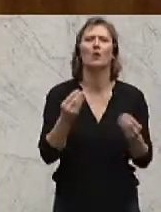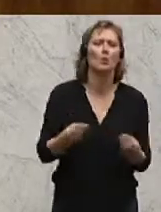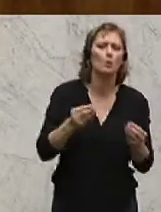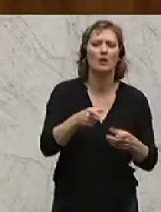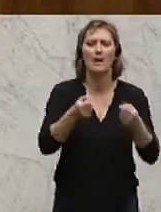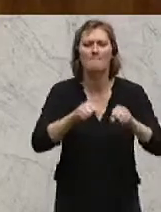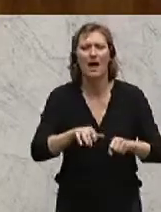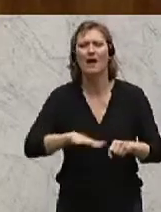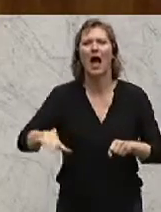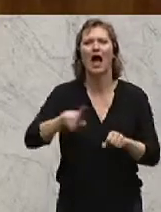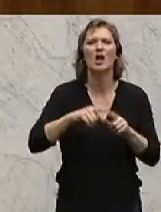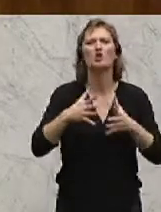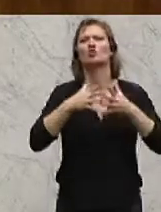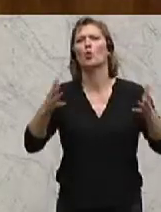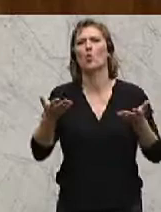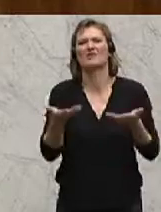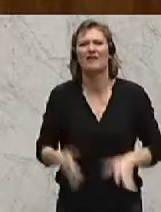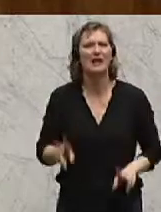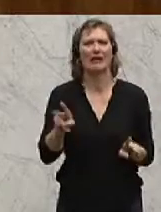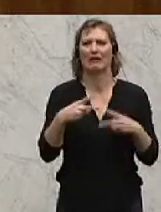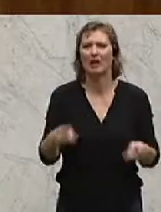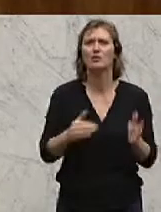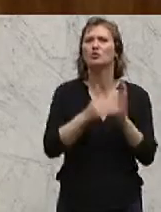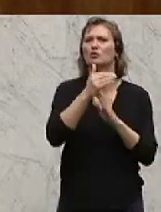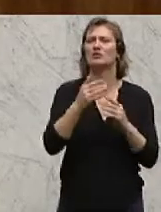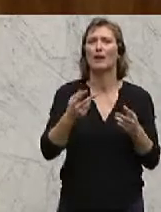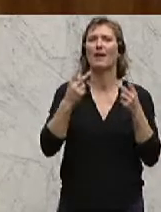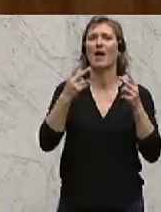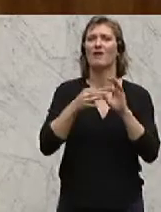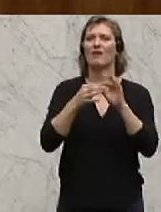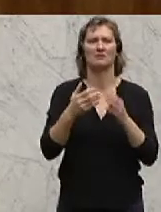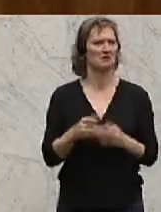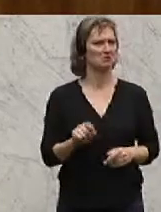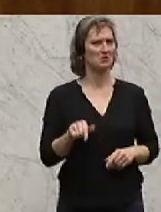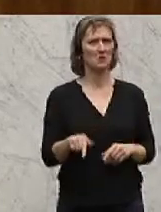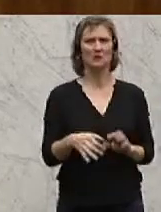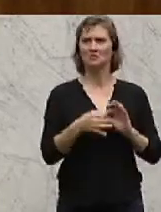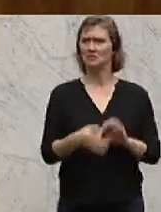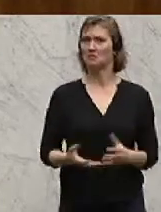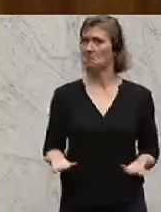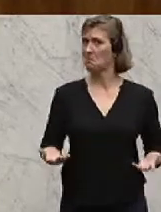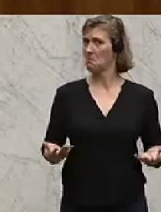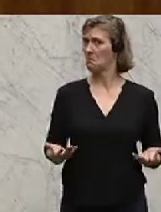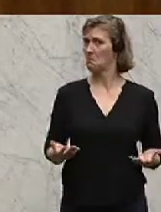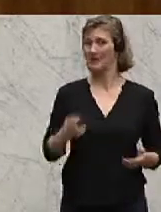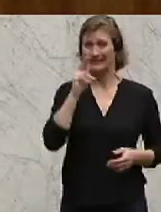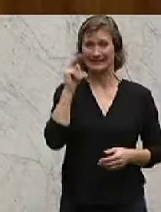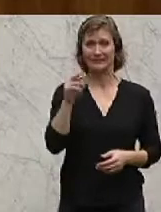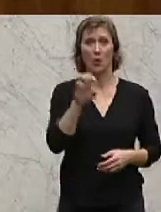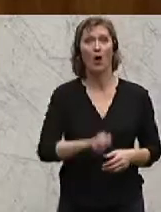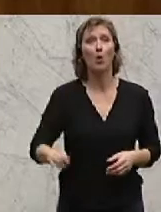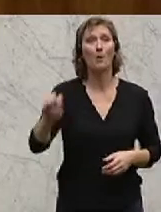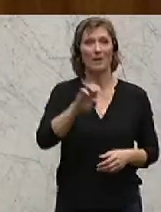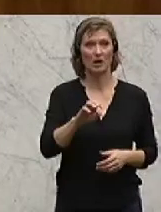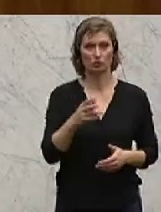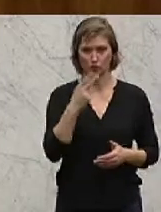die Banken sind alle too big to fail oder systemrelevant. Ja, was bedeutet systemrelevant? Ich aus europäischer Sicht war die